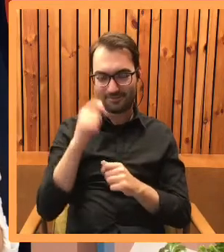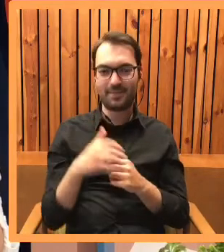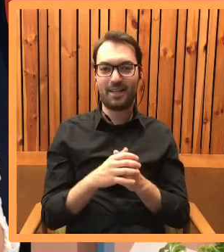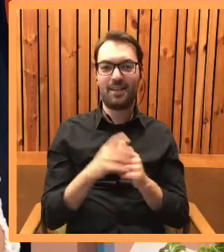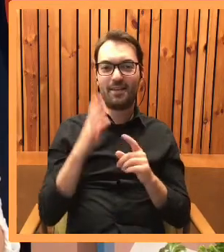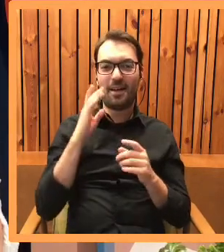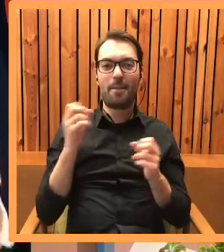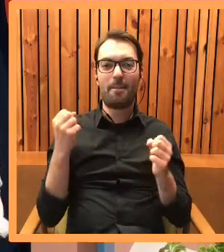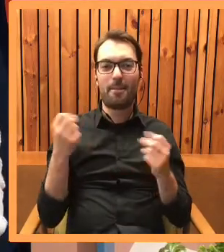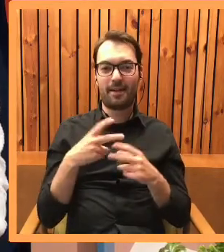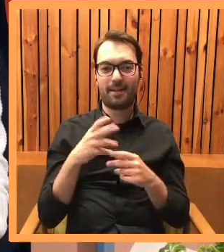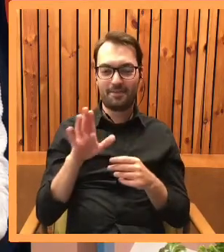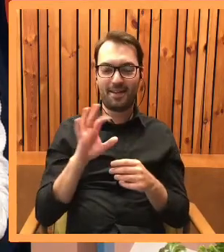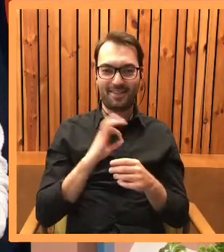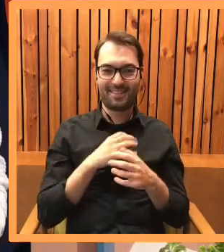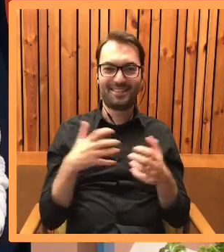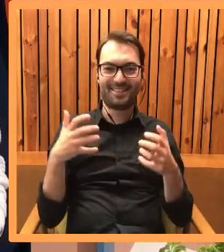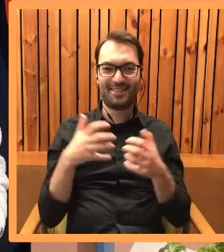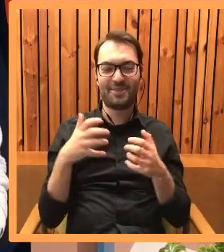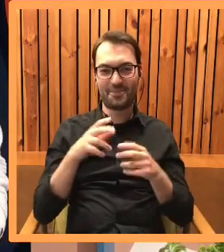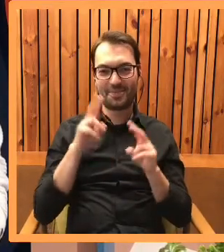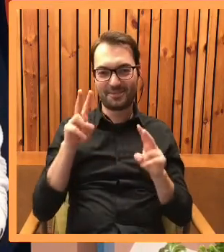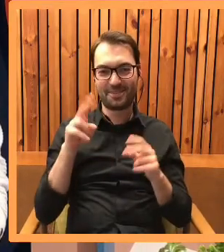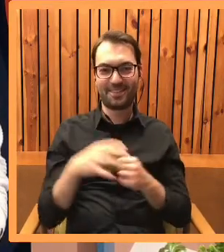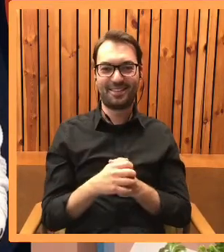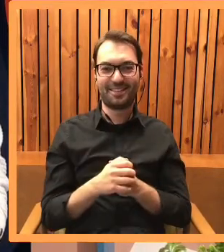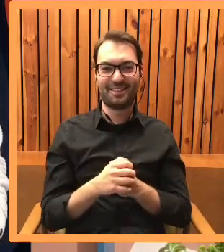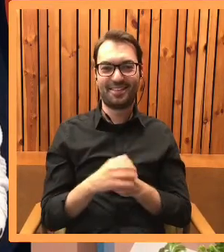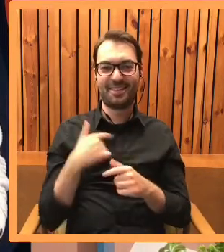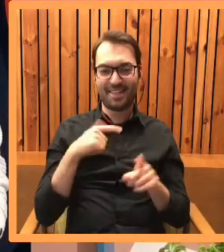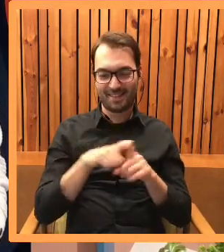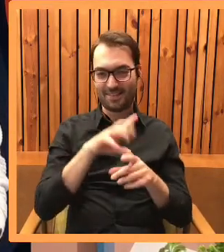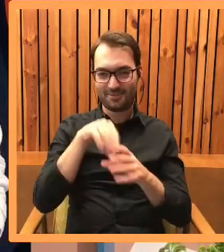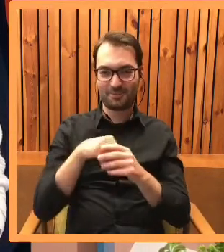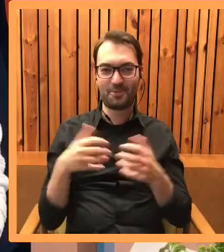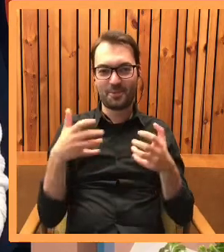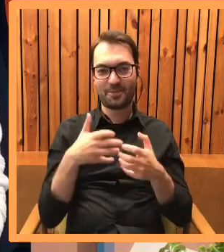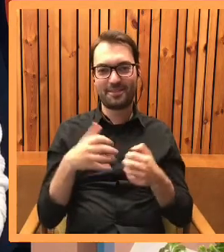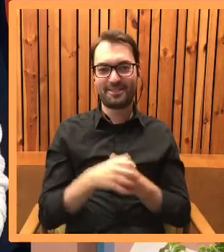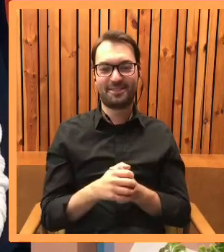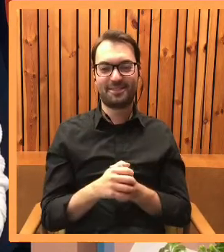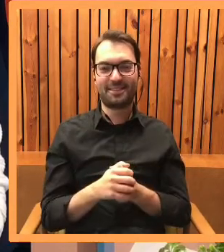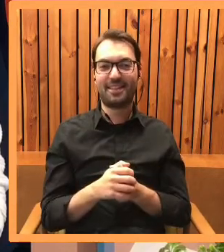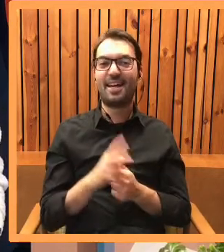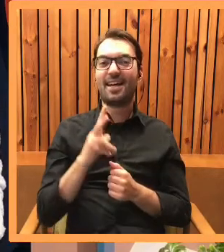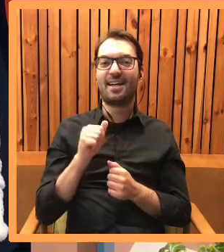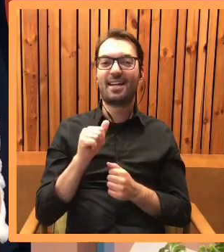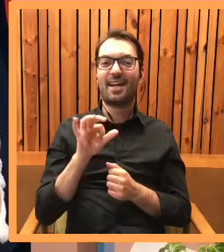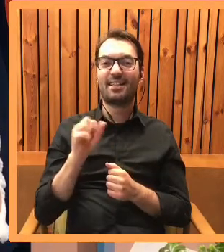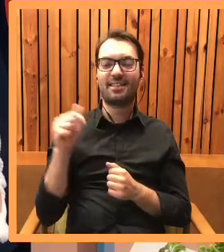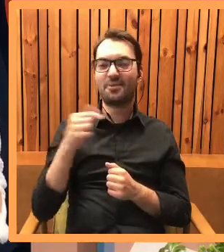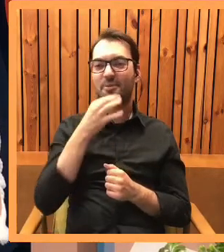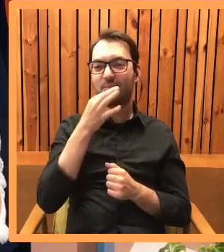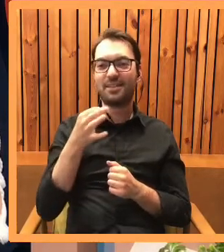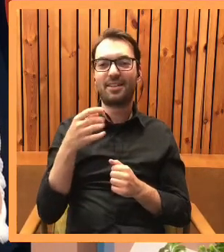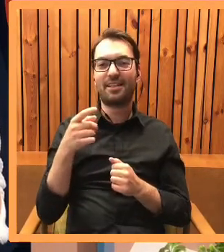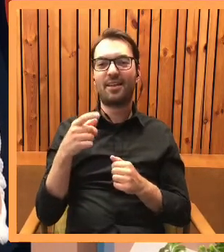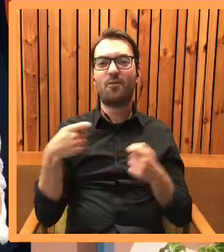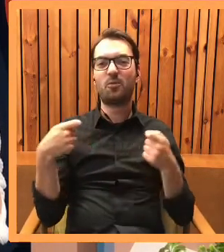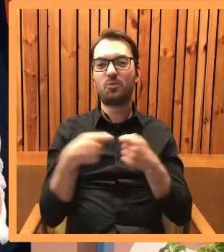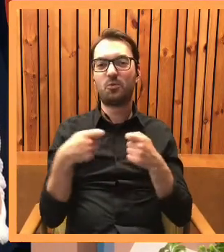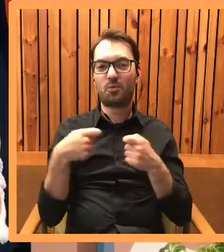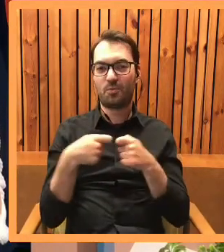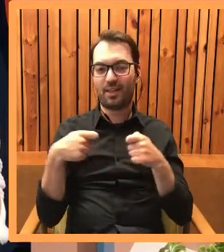Zresztą wiem, że Bernard ma też swój fanklub tutaj i jestem również w tym fanklubie. Kasia, muszę Cię jeszcze zapytać o tę współpracę,